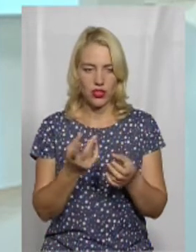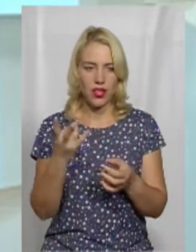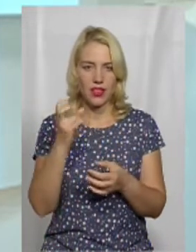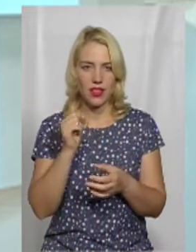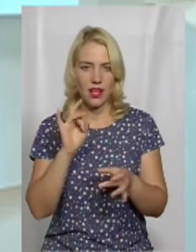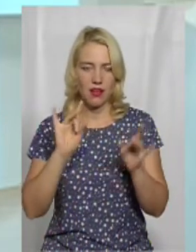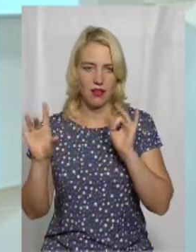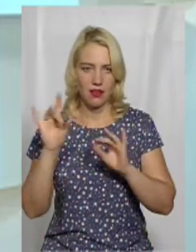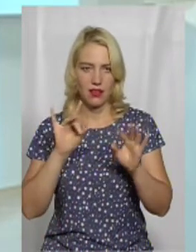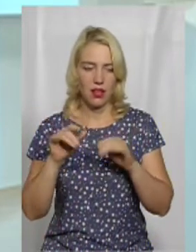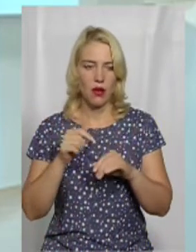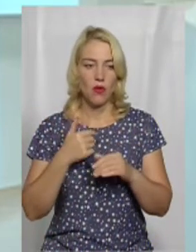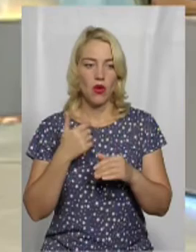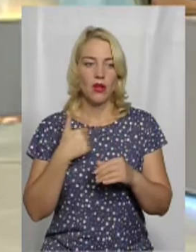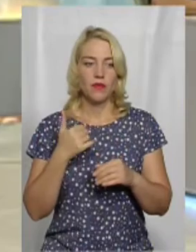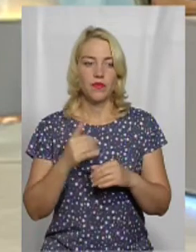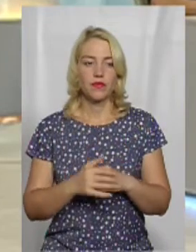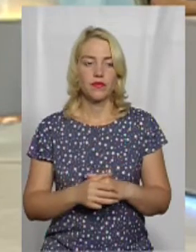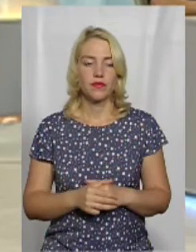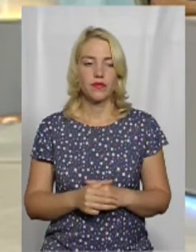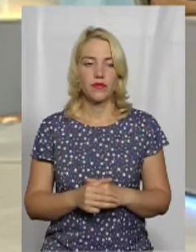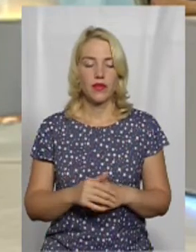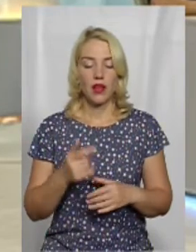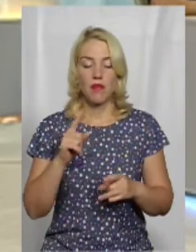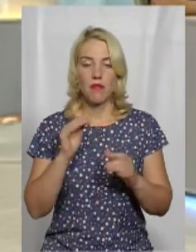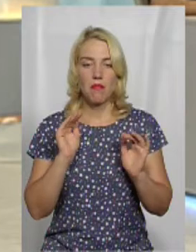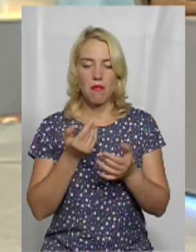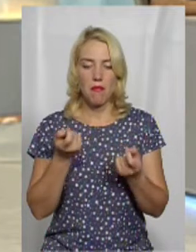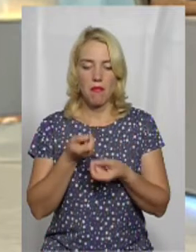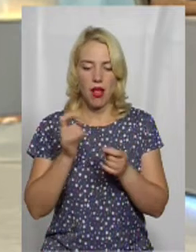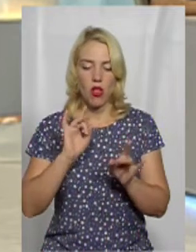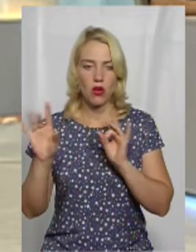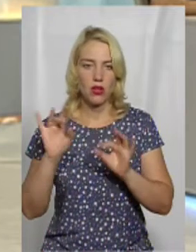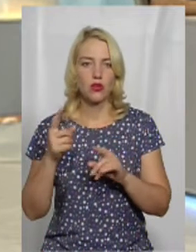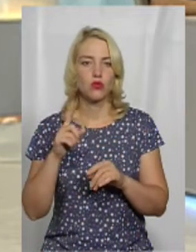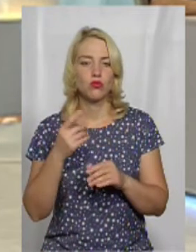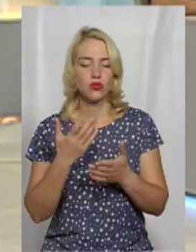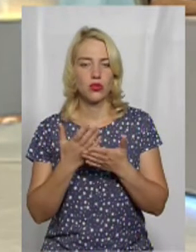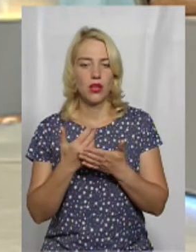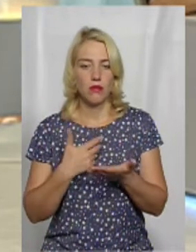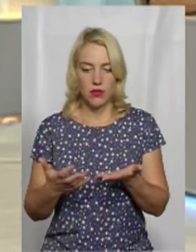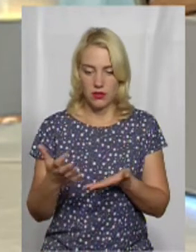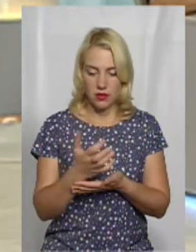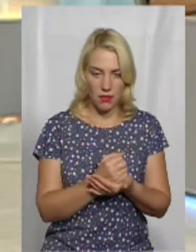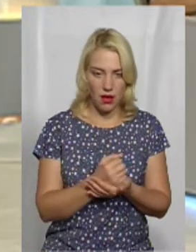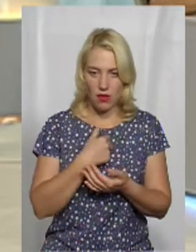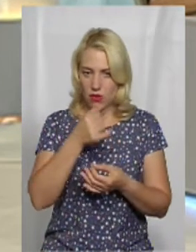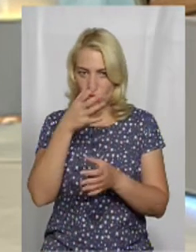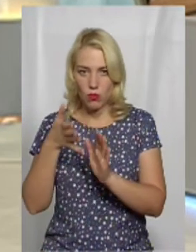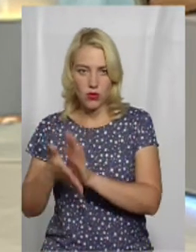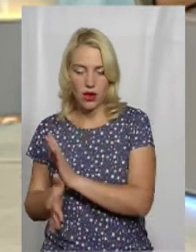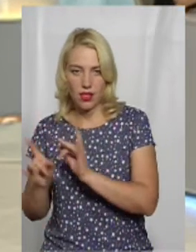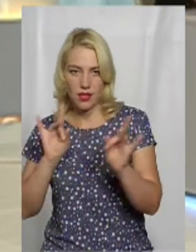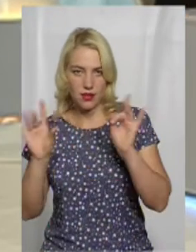взаємовиключні речі. Ми могли не зібрати і лише втратити, а не зробити навіть збору хоча когось. А ось ці гроші, які я вдалося